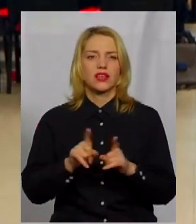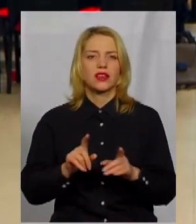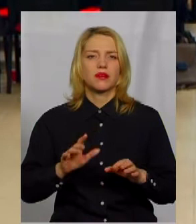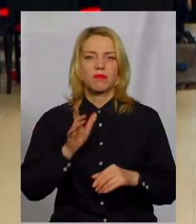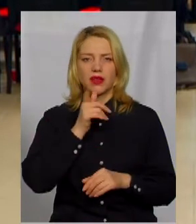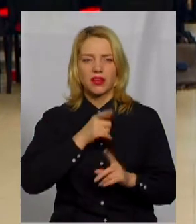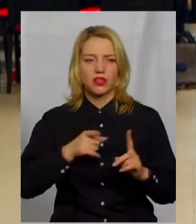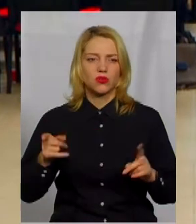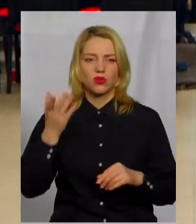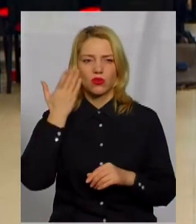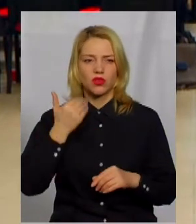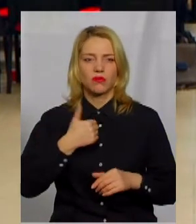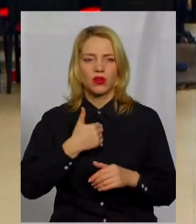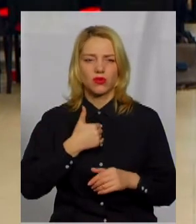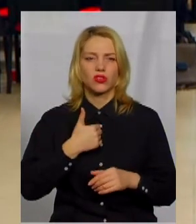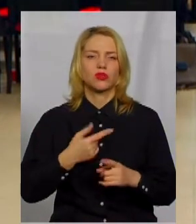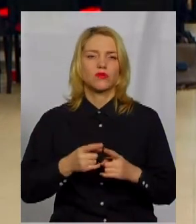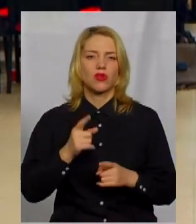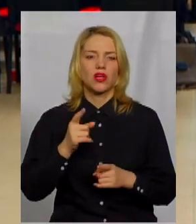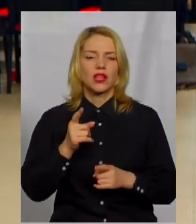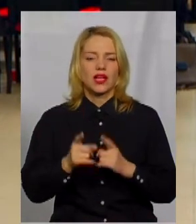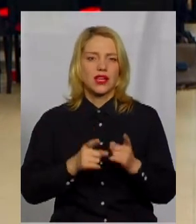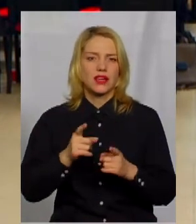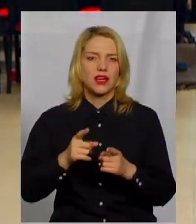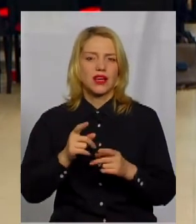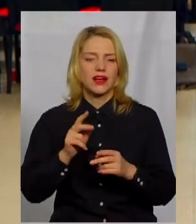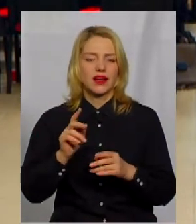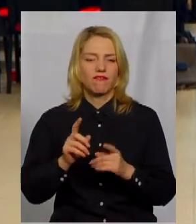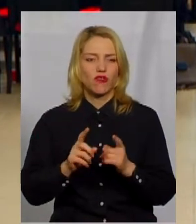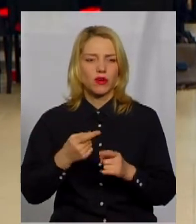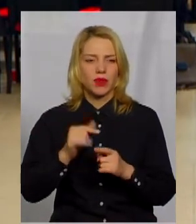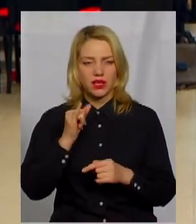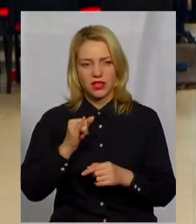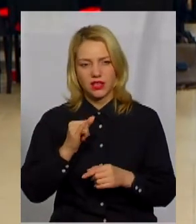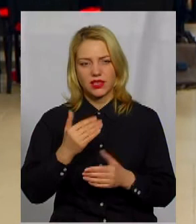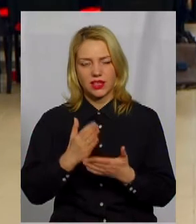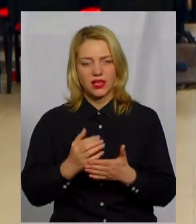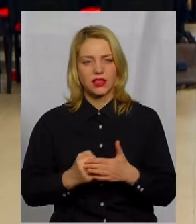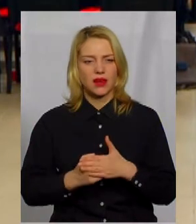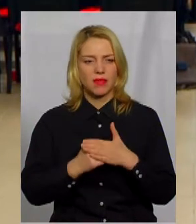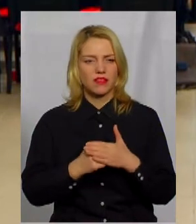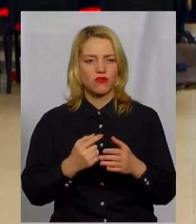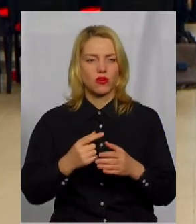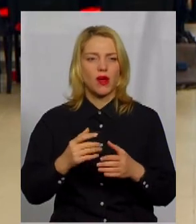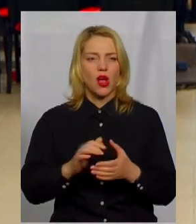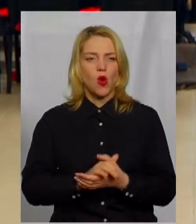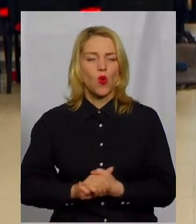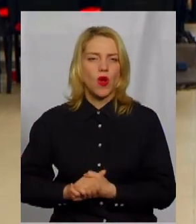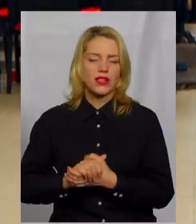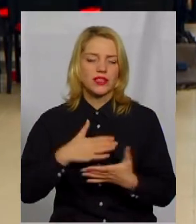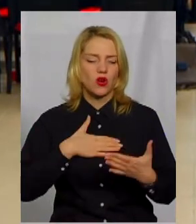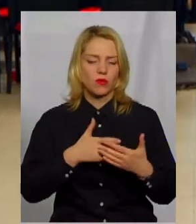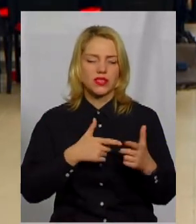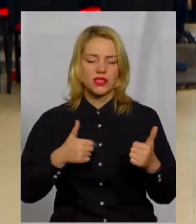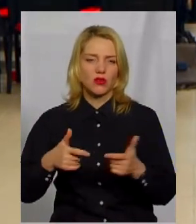коли ми хочемо адвокувати реформи і для того в нас, в принципі, є створена платформа коаліції громадських організацій, де Жар